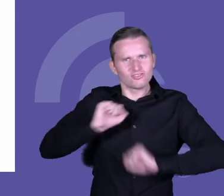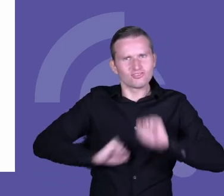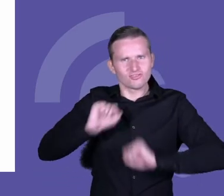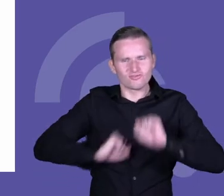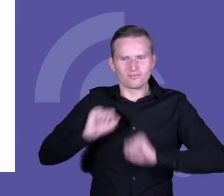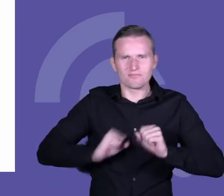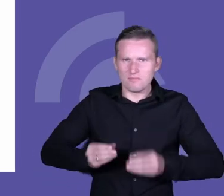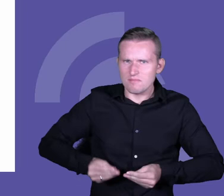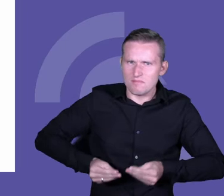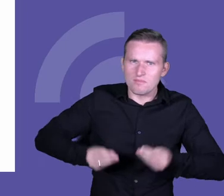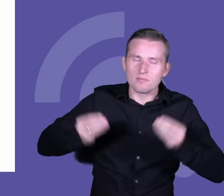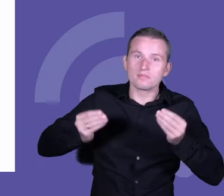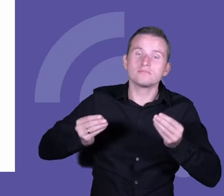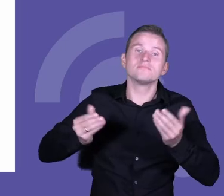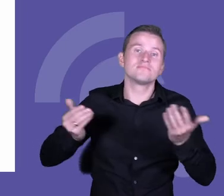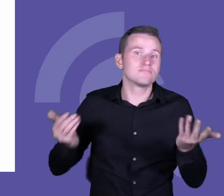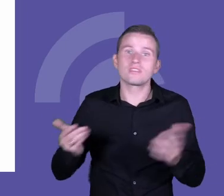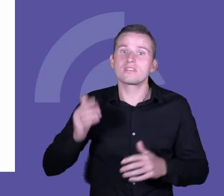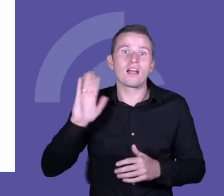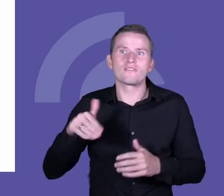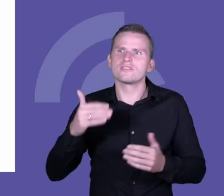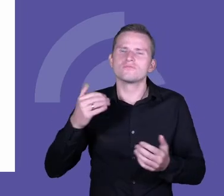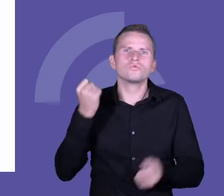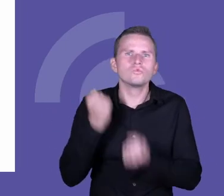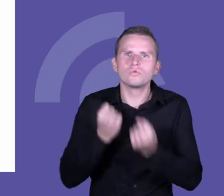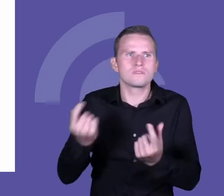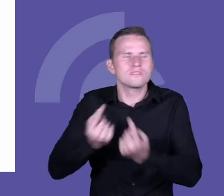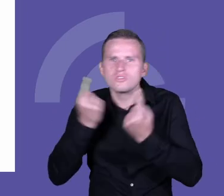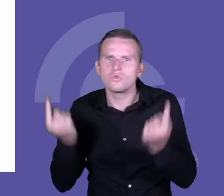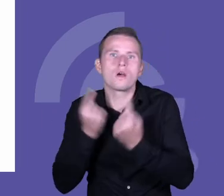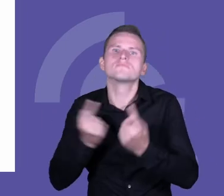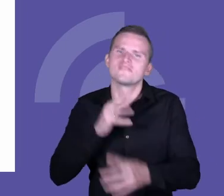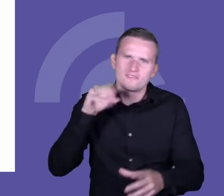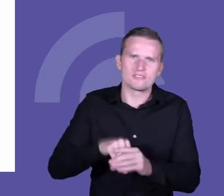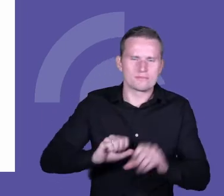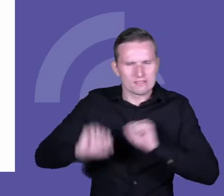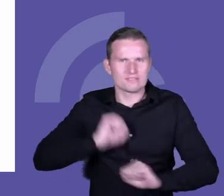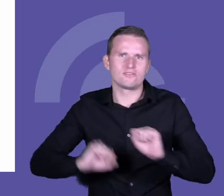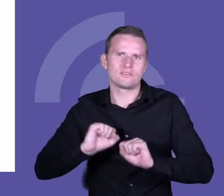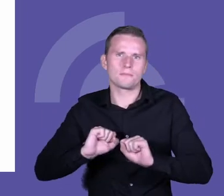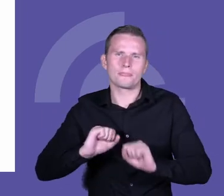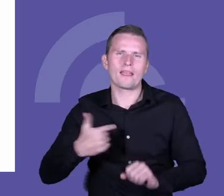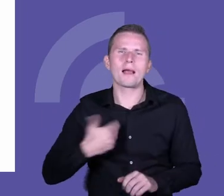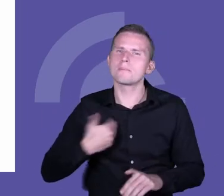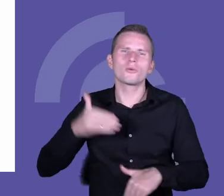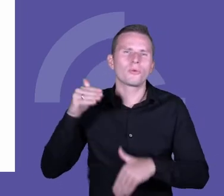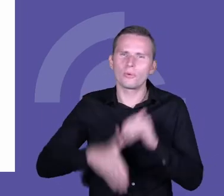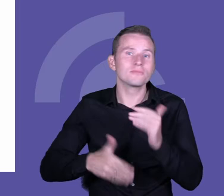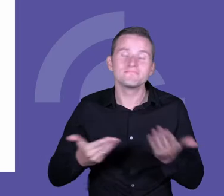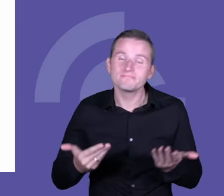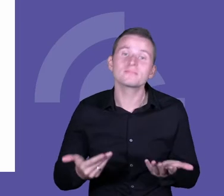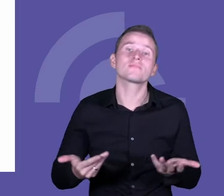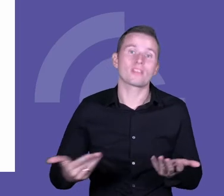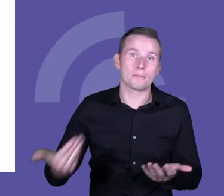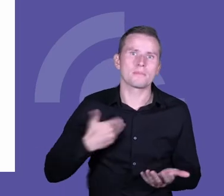stety, choćby właśnie w trudnych sytuacjach. Miałam takie szczęście udziału w programie, który